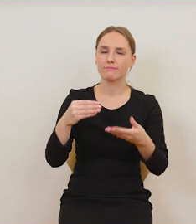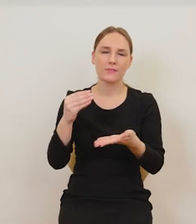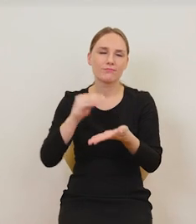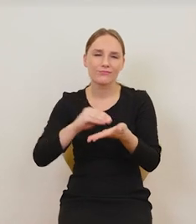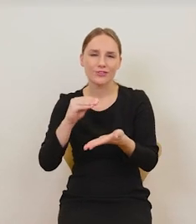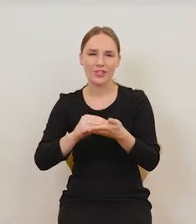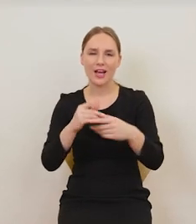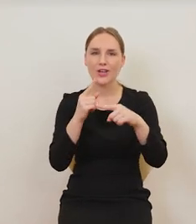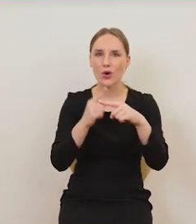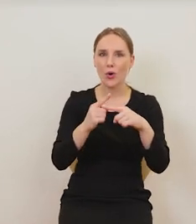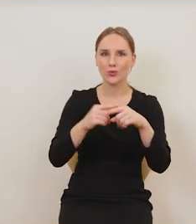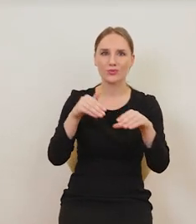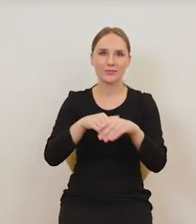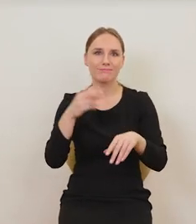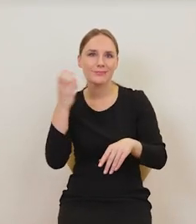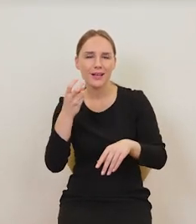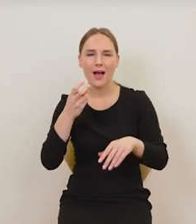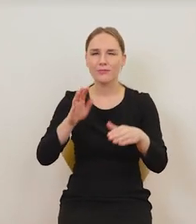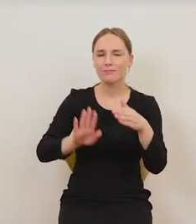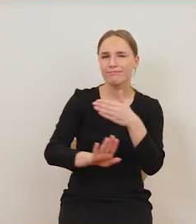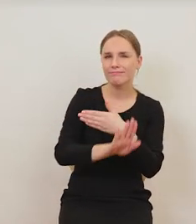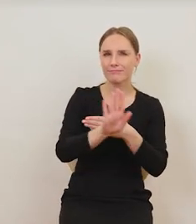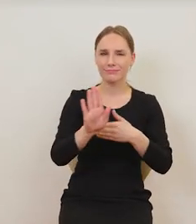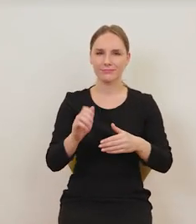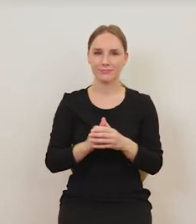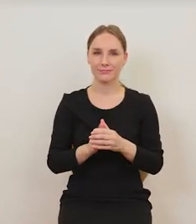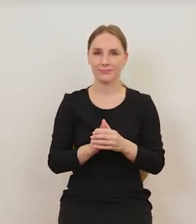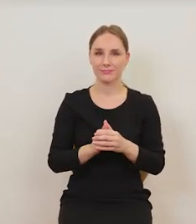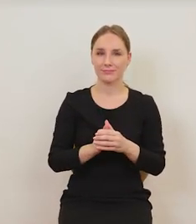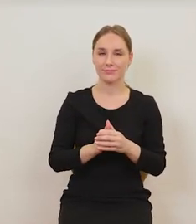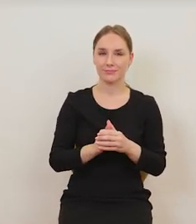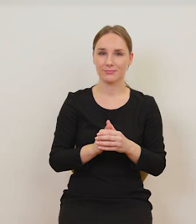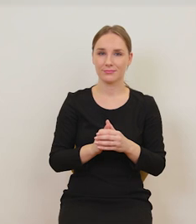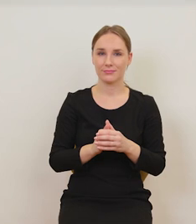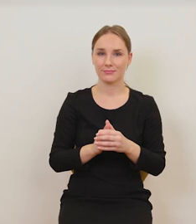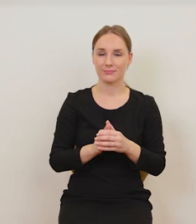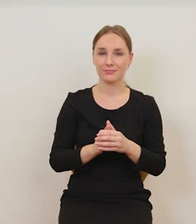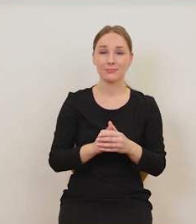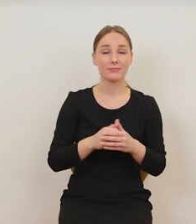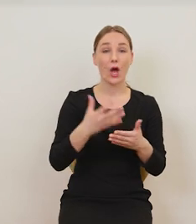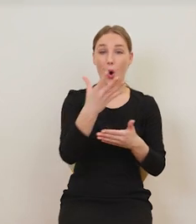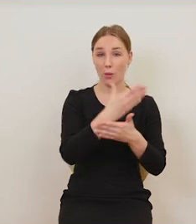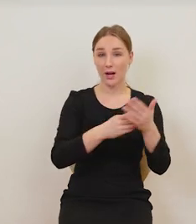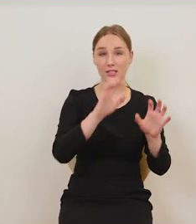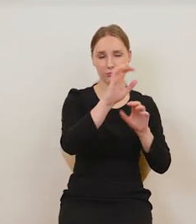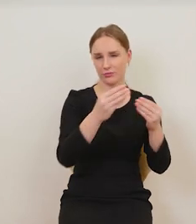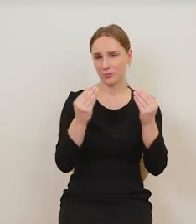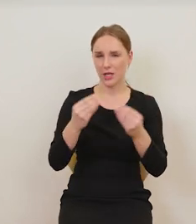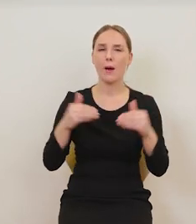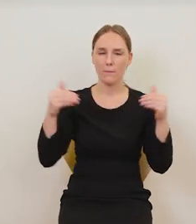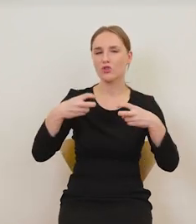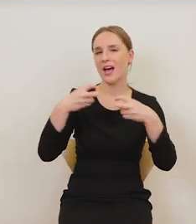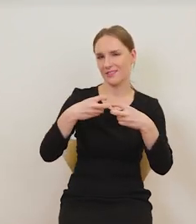obrzędach liturgicznych. I jego obrazy są znakomite. Można obejrzeć w